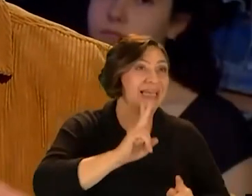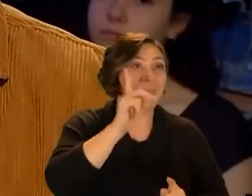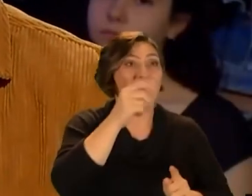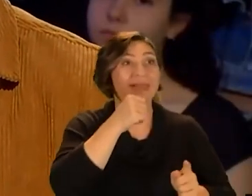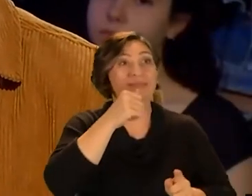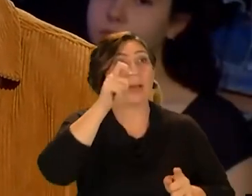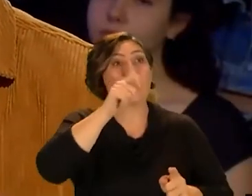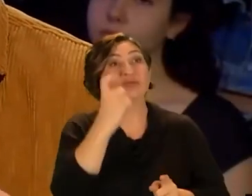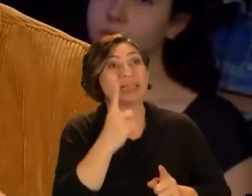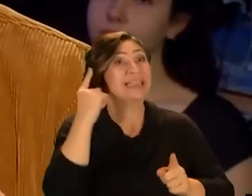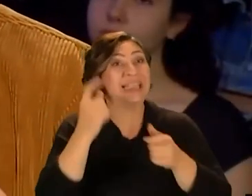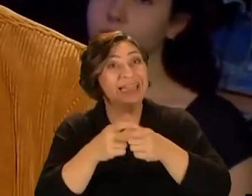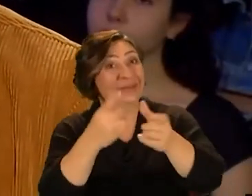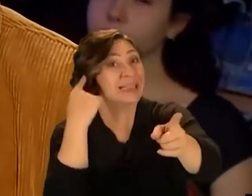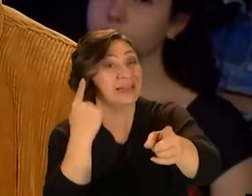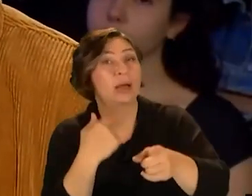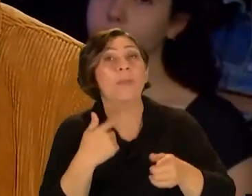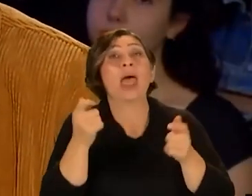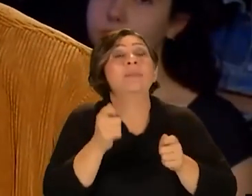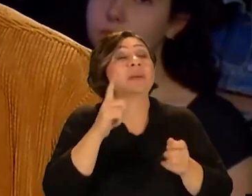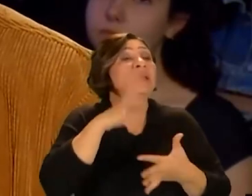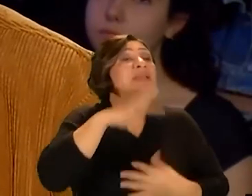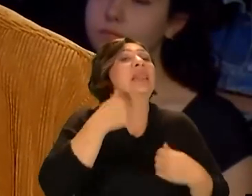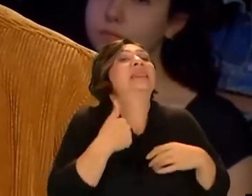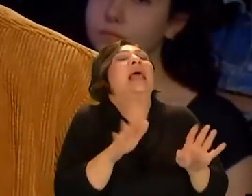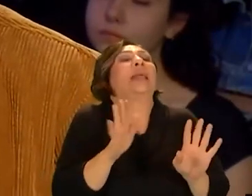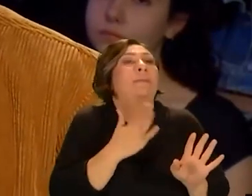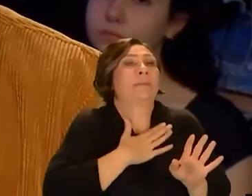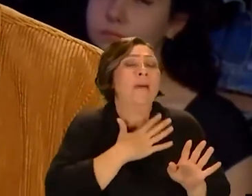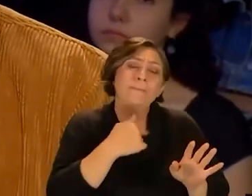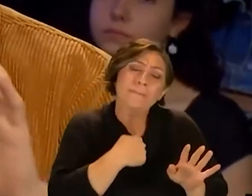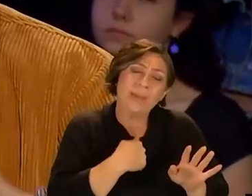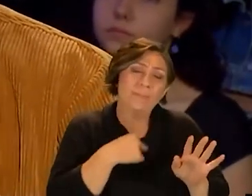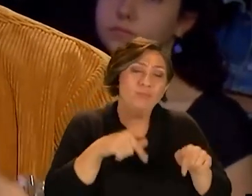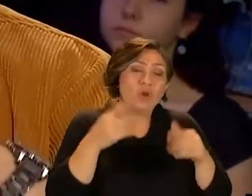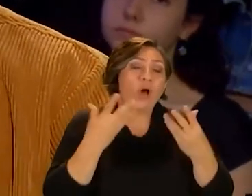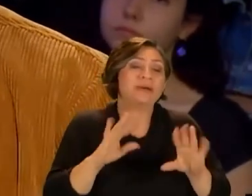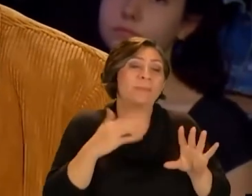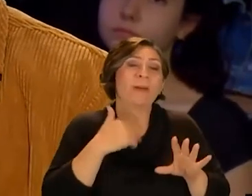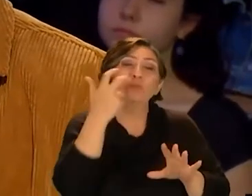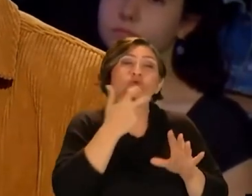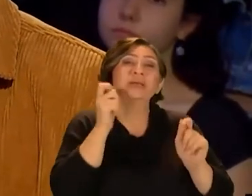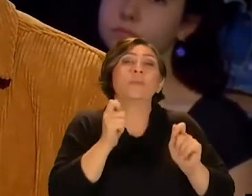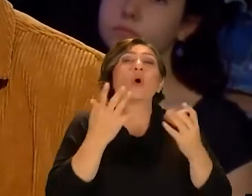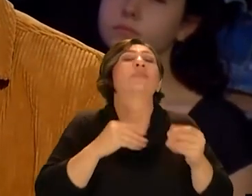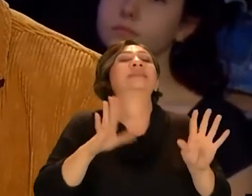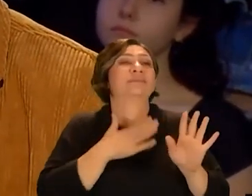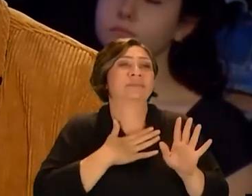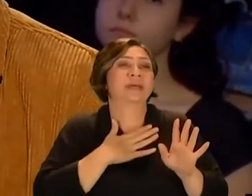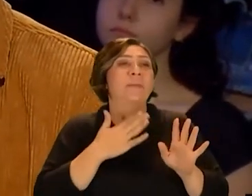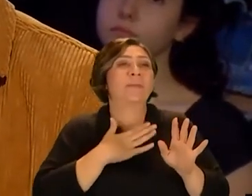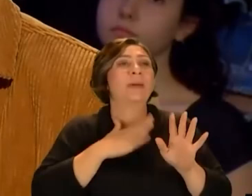zengin bir yapımcıya şarkılarını dinleteyim. Bunu hiç yapabilecek bir insan olmadığım için ben burada olmaz. Ben müzik yapıyor olmazdım.